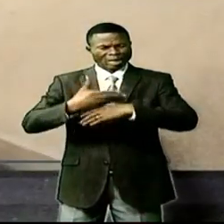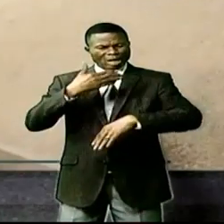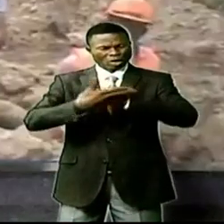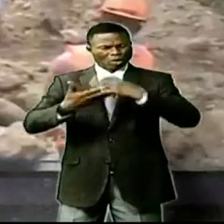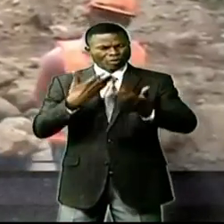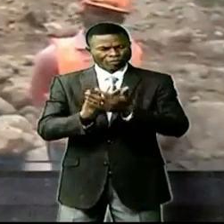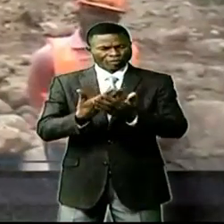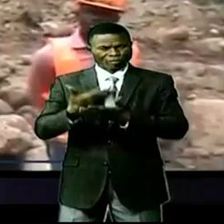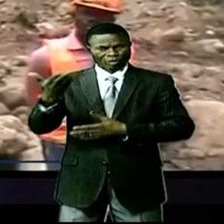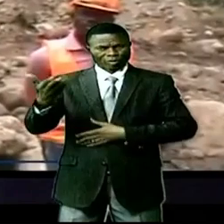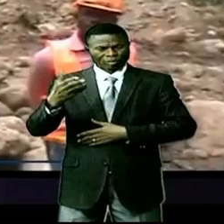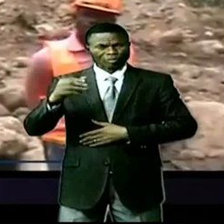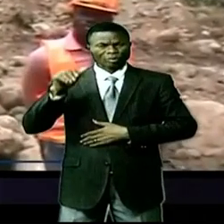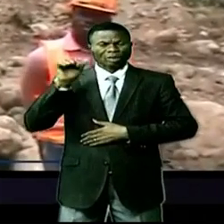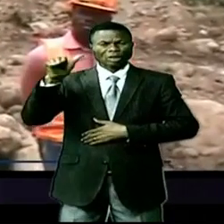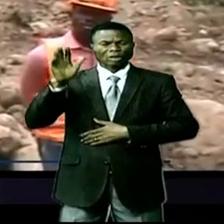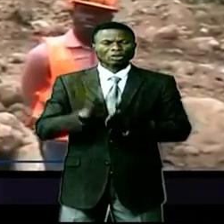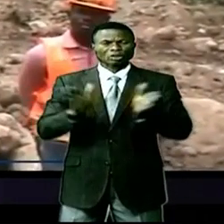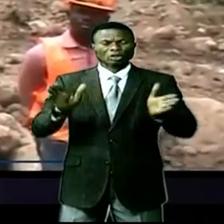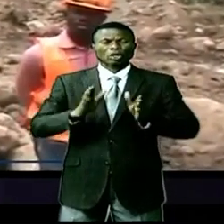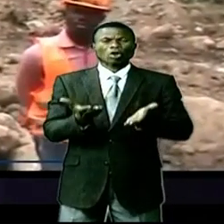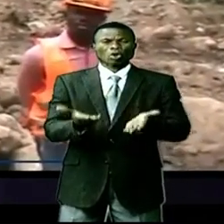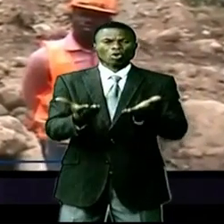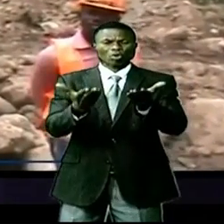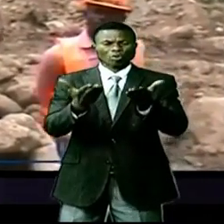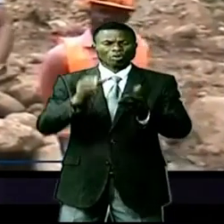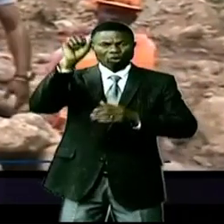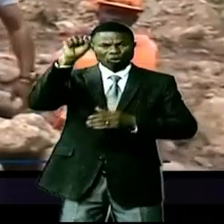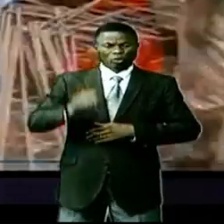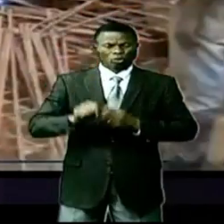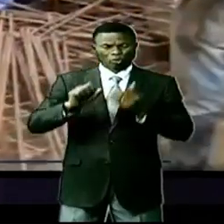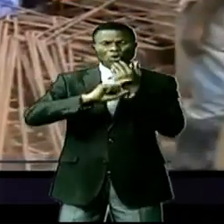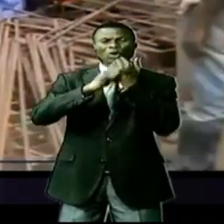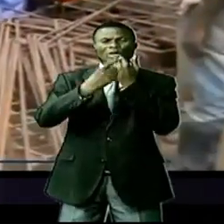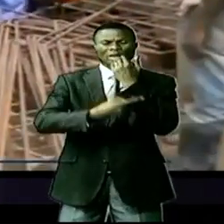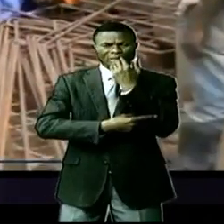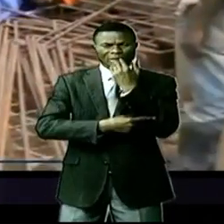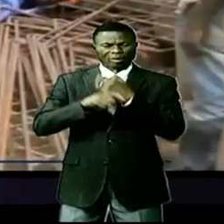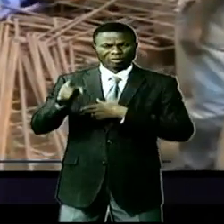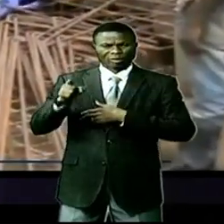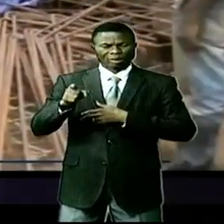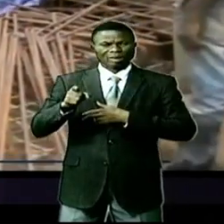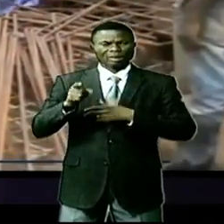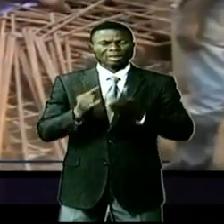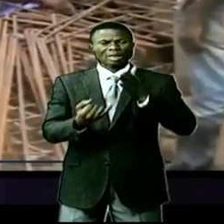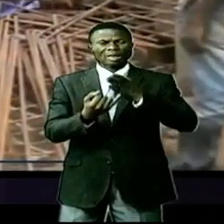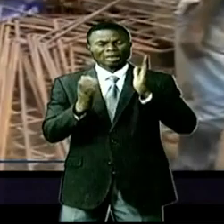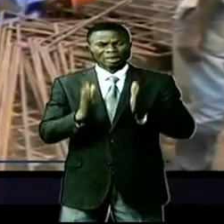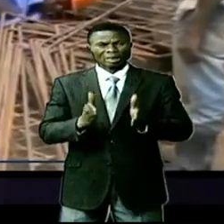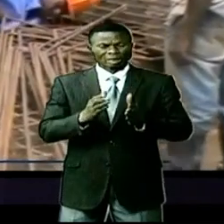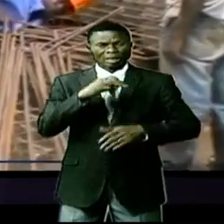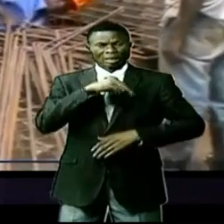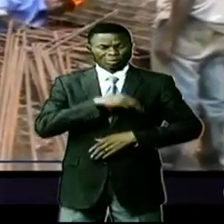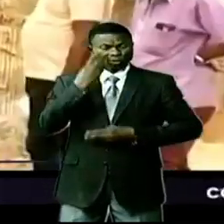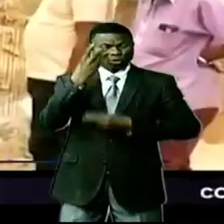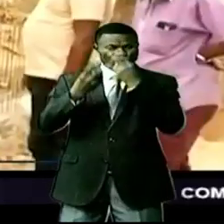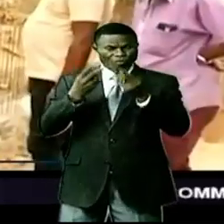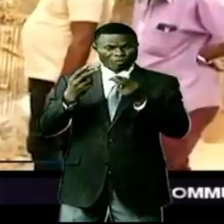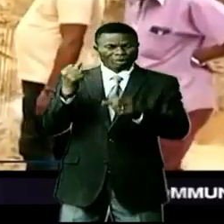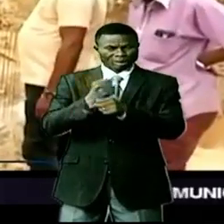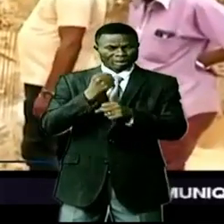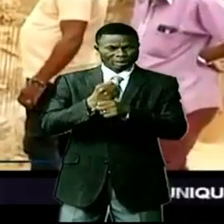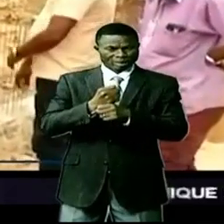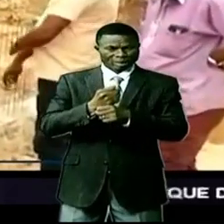la Rousizi. Le directeur provincial de l'Office des routes Sud Kivu, l'ingénieur Anisekake Sata Mukombo, qui était en mission d'inspection des